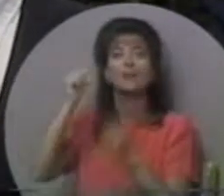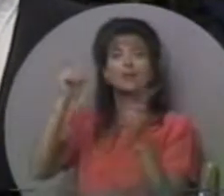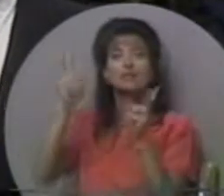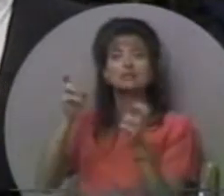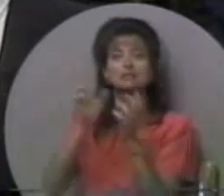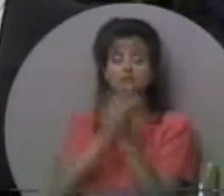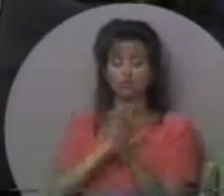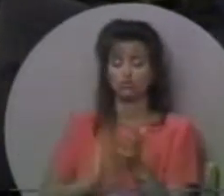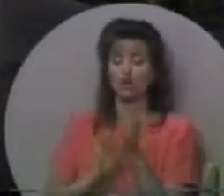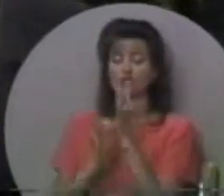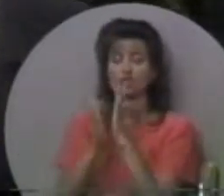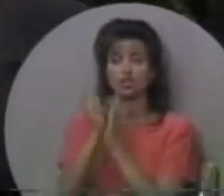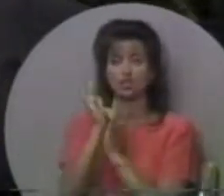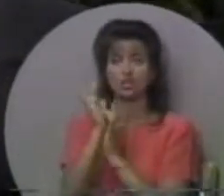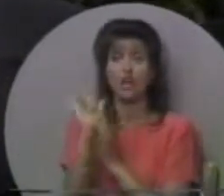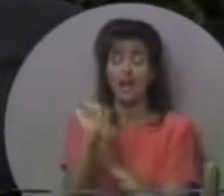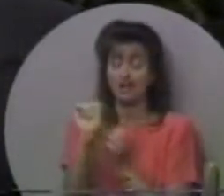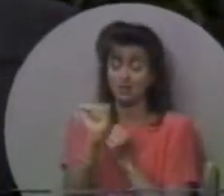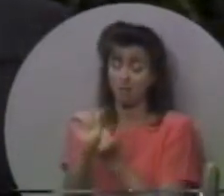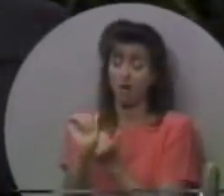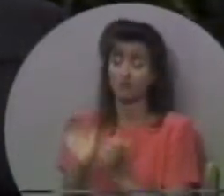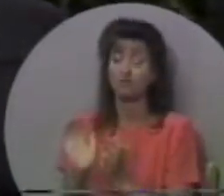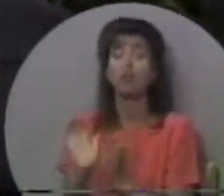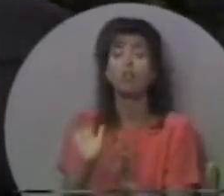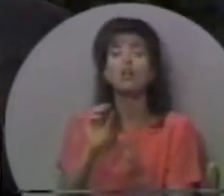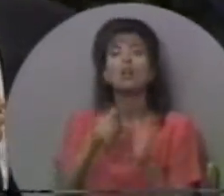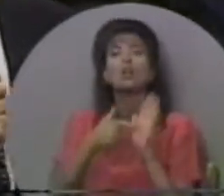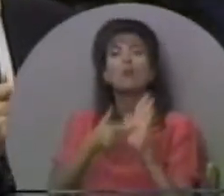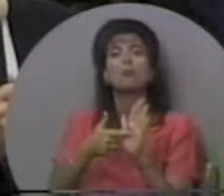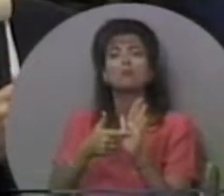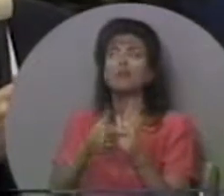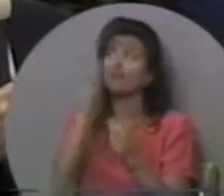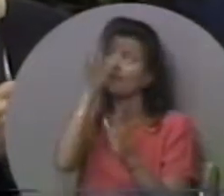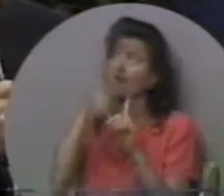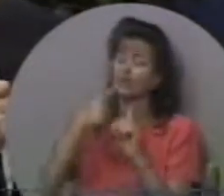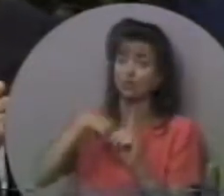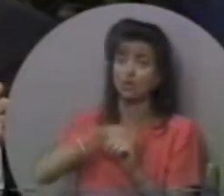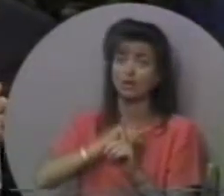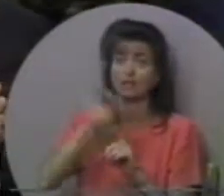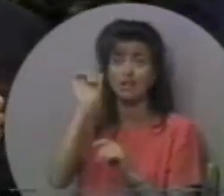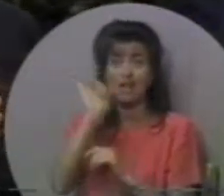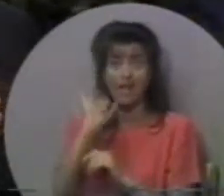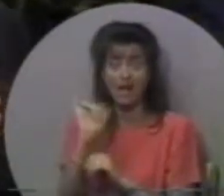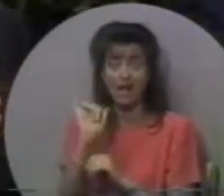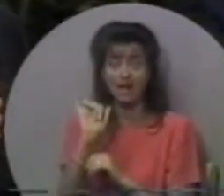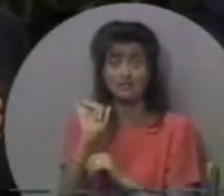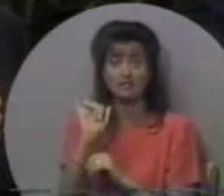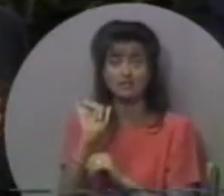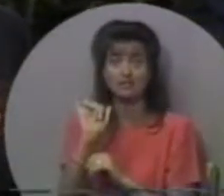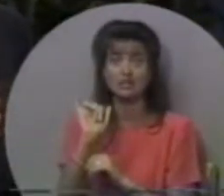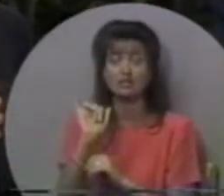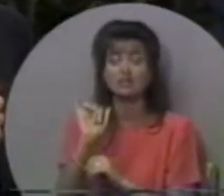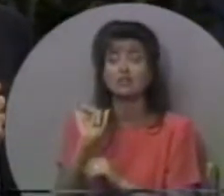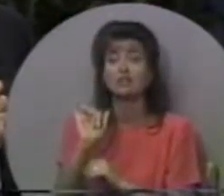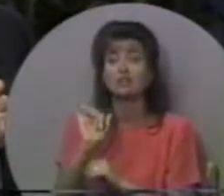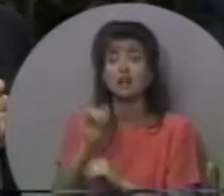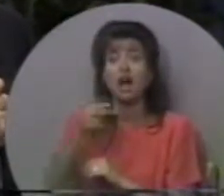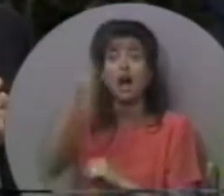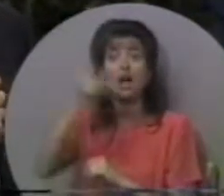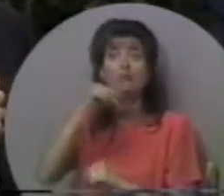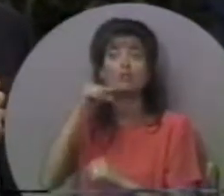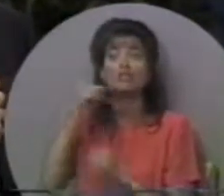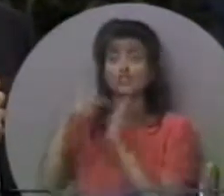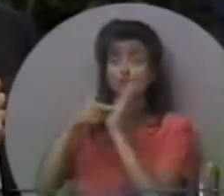правосвященника Ісуса. Як апостол, він представляє Отця для нас. Як правосвященник